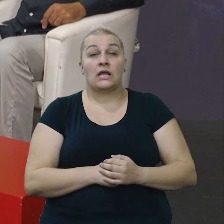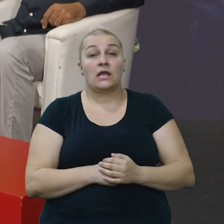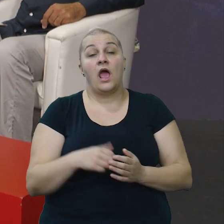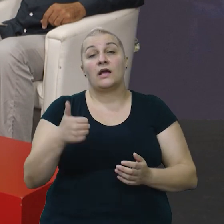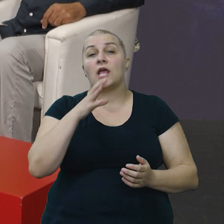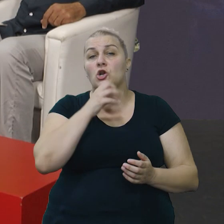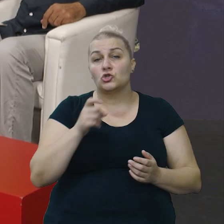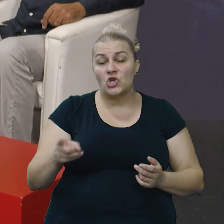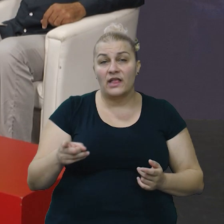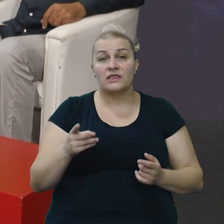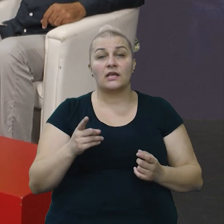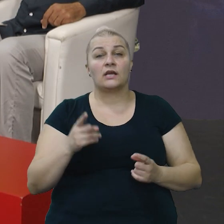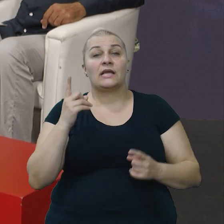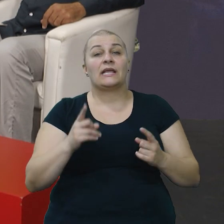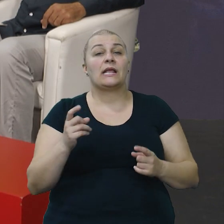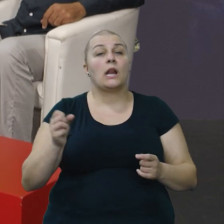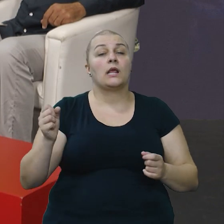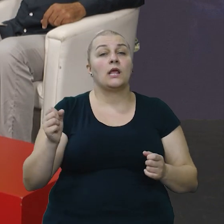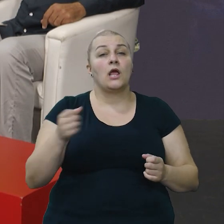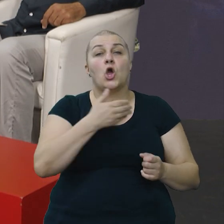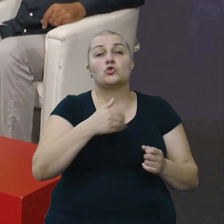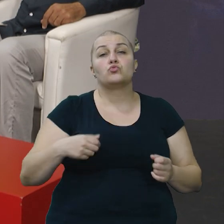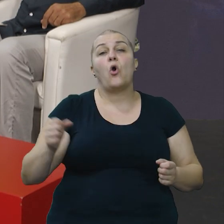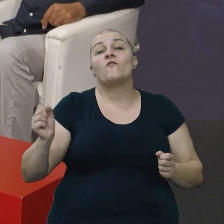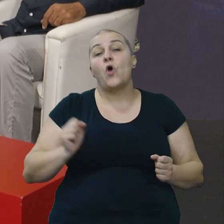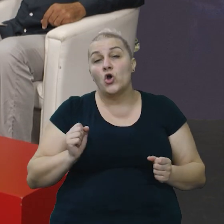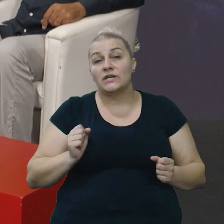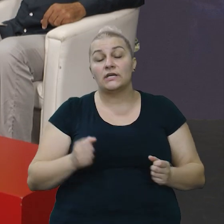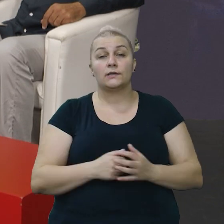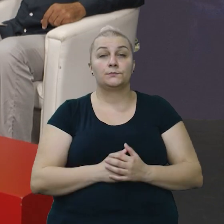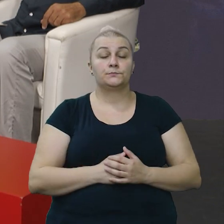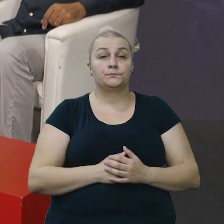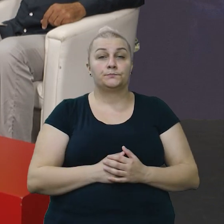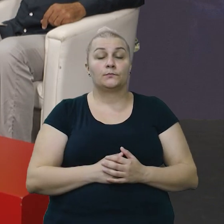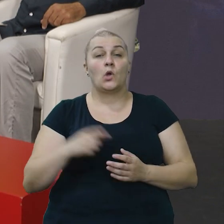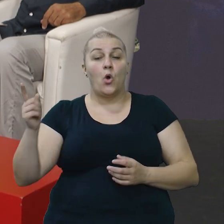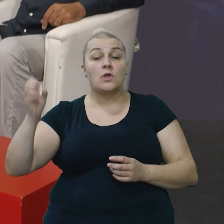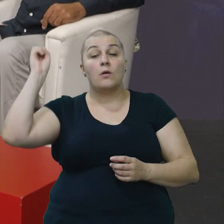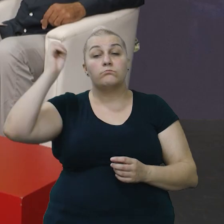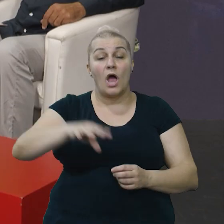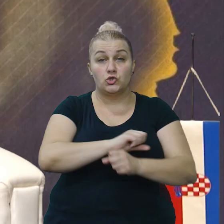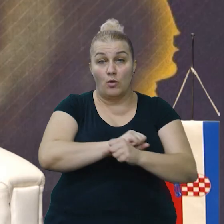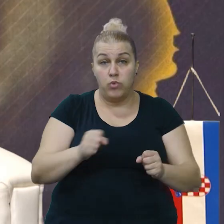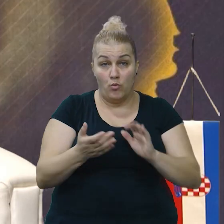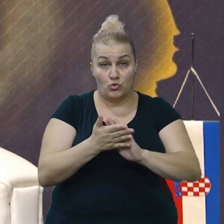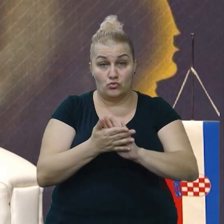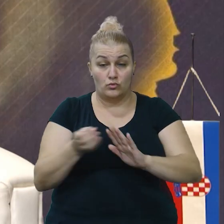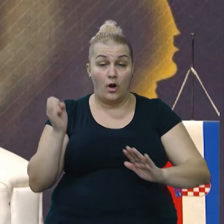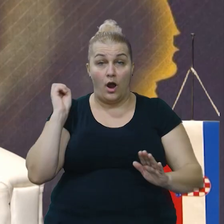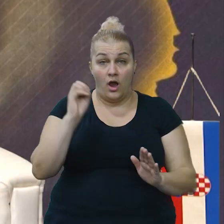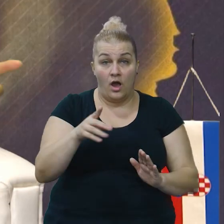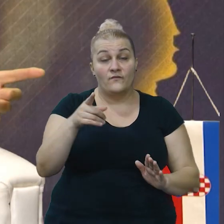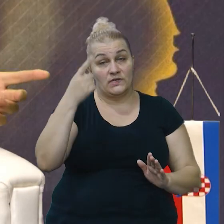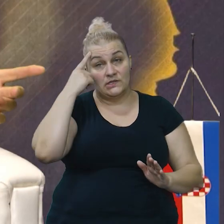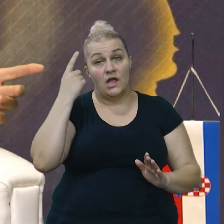Četnik ili jugovojnik, prije bi ja rekao da je Četnik, bacio je bombu ručnom, onda